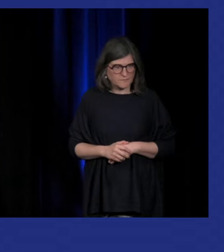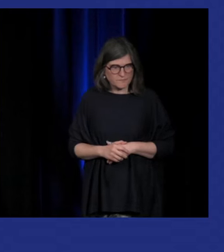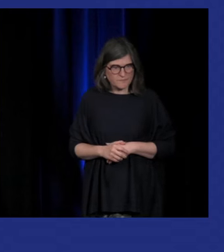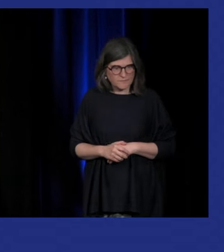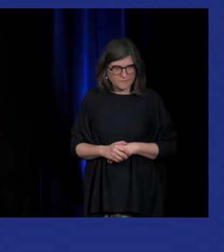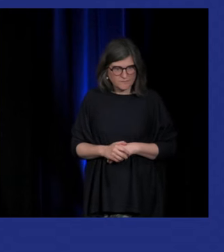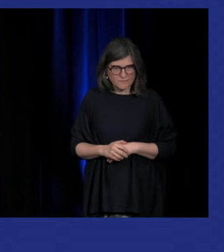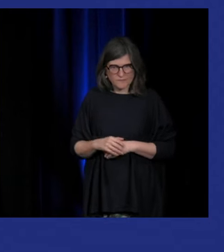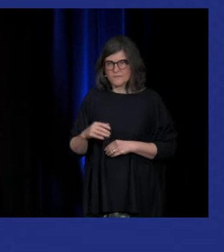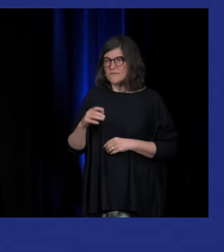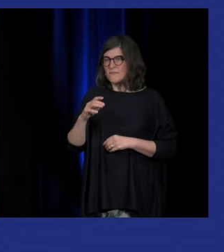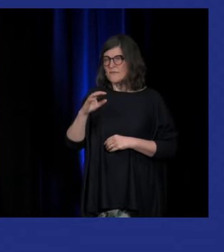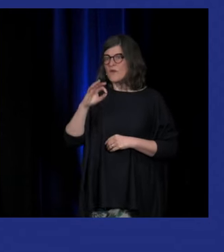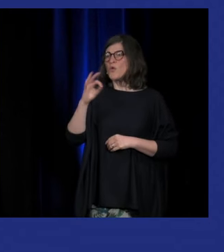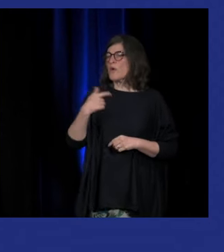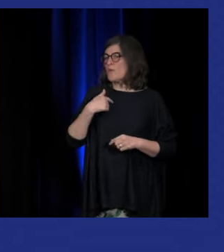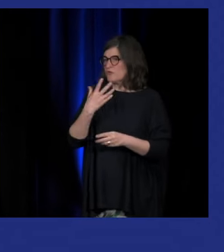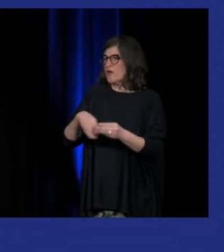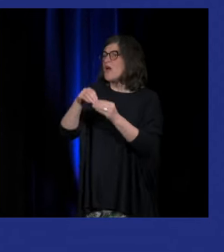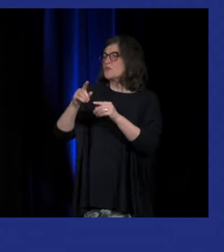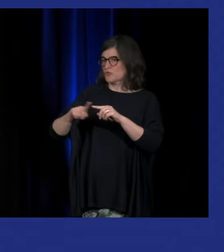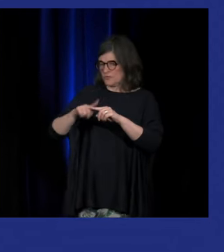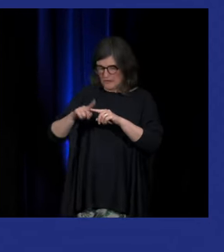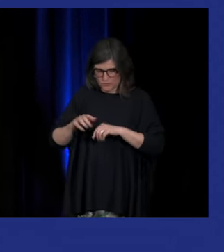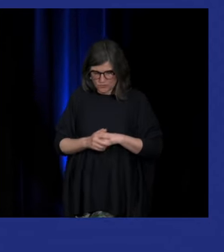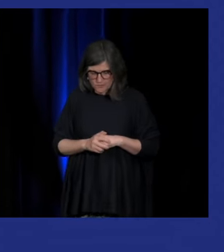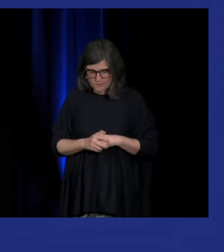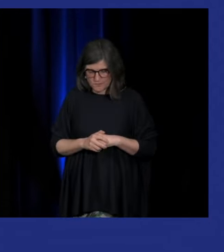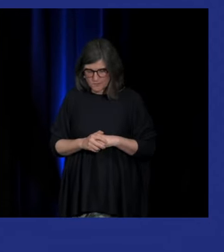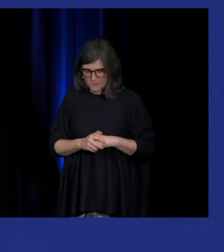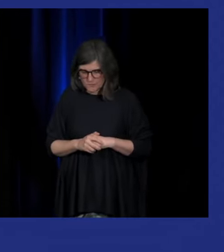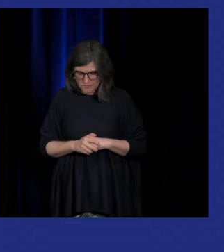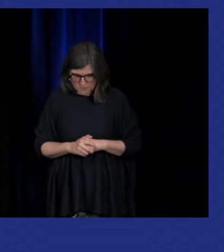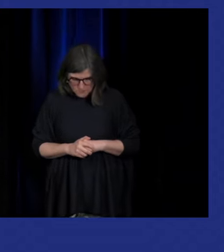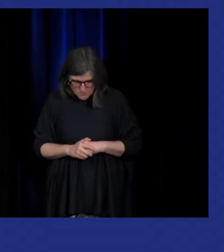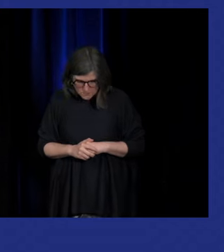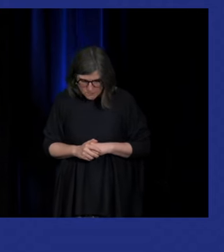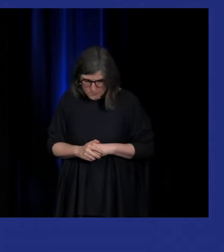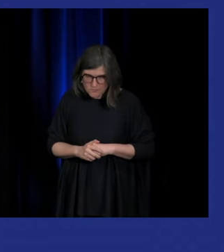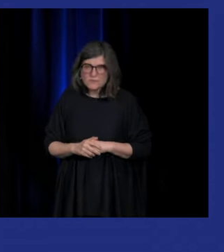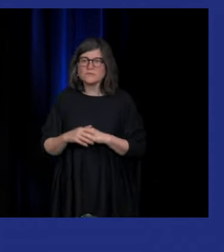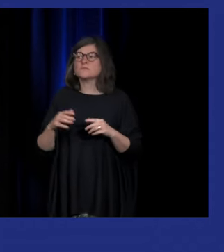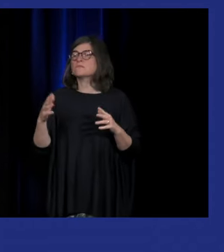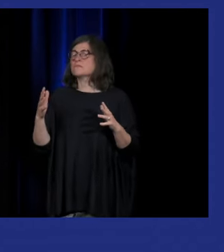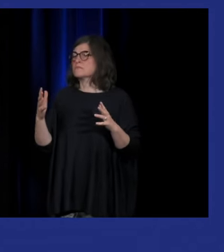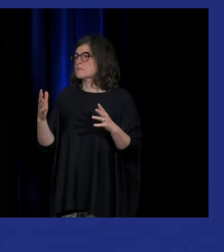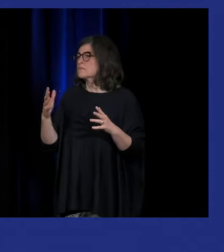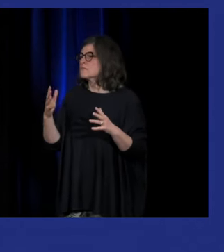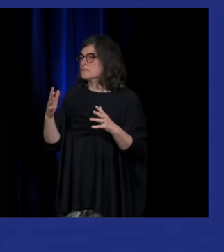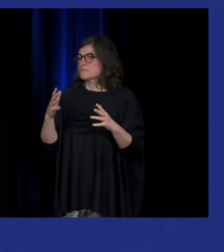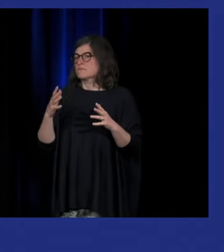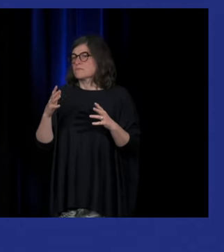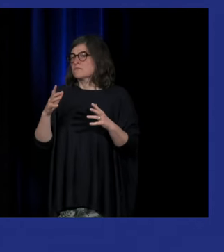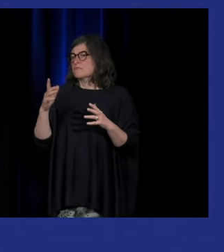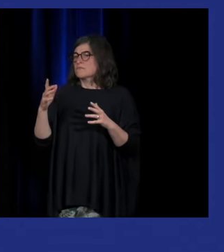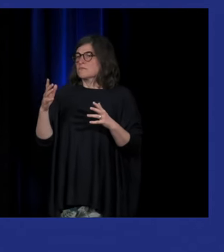oui je vais juste rajouter quelque chose c'est que effectivement je pourrais pas dire parce qu'il faudrait qu'on croise